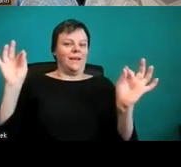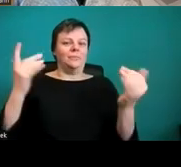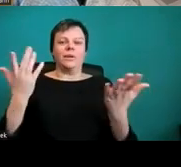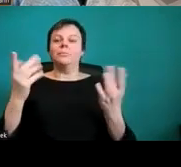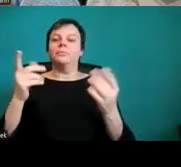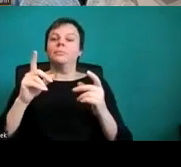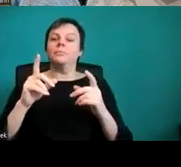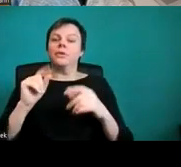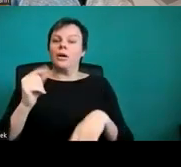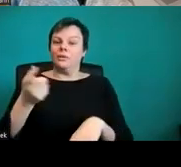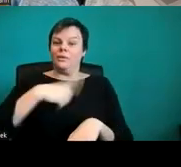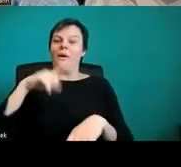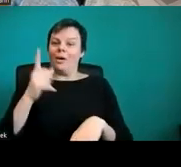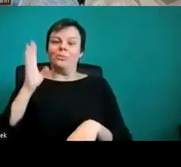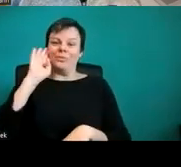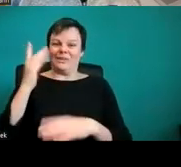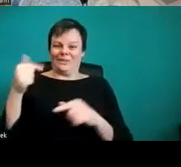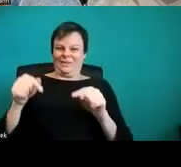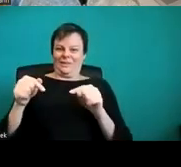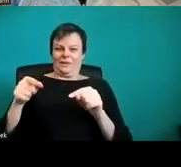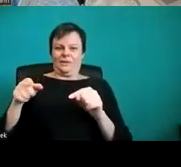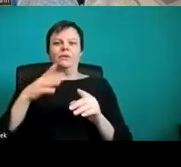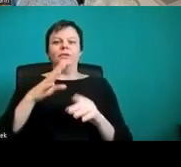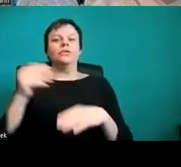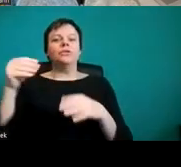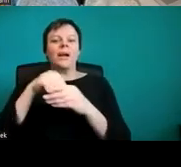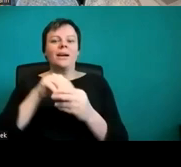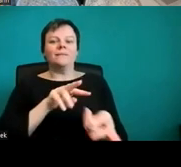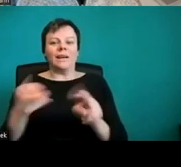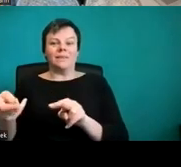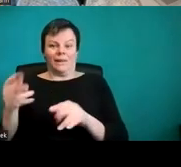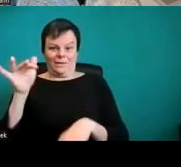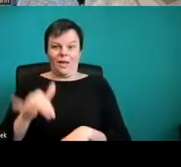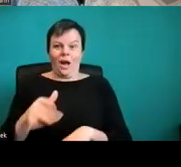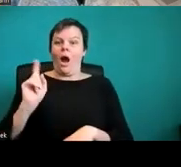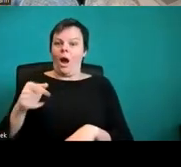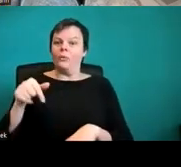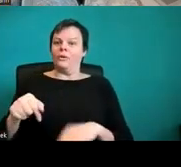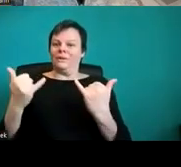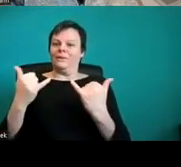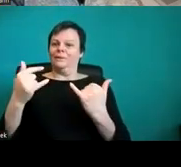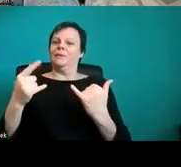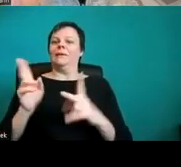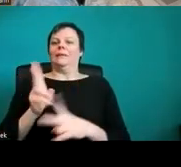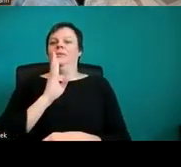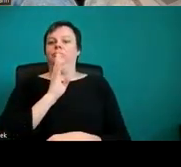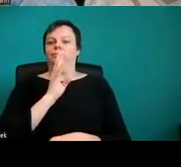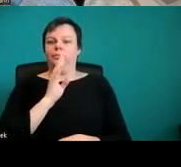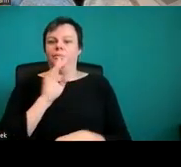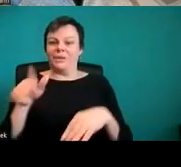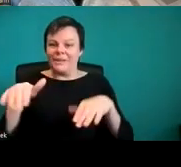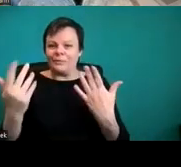ausgesprochen. Es gibt auch keine Rechtschreibfehler mehr. Immer wenn diese gekringelten Linien irgendwo angezeigt werden im